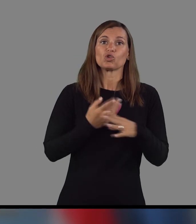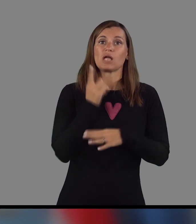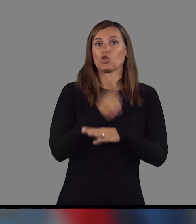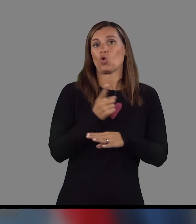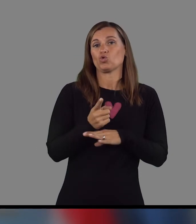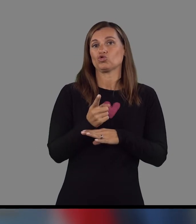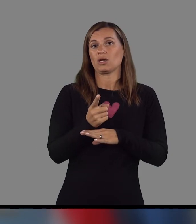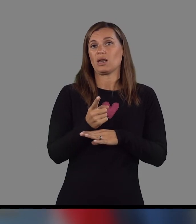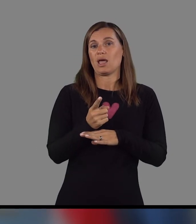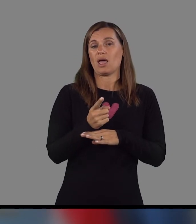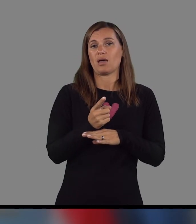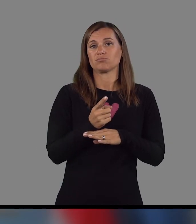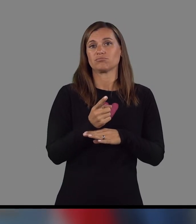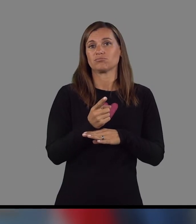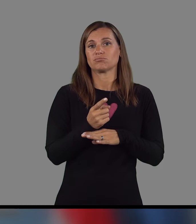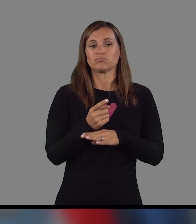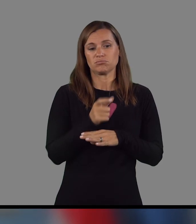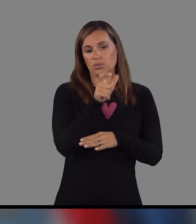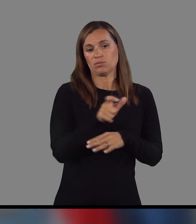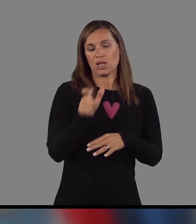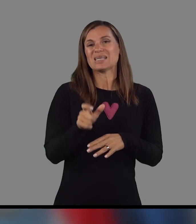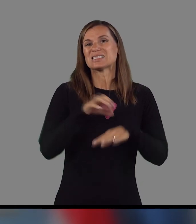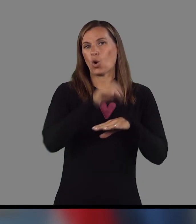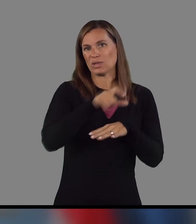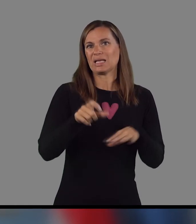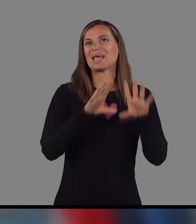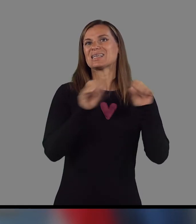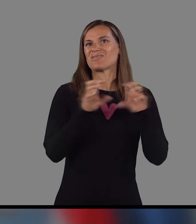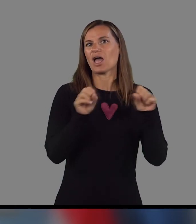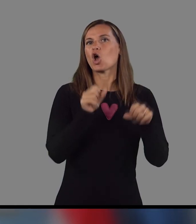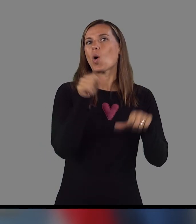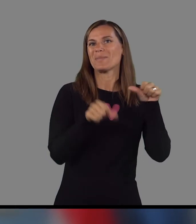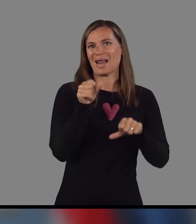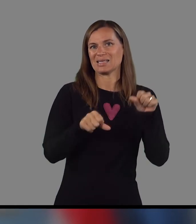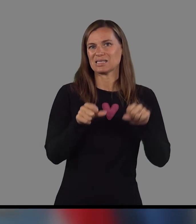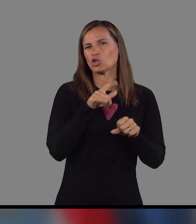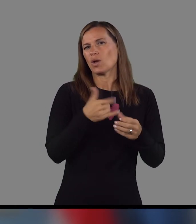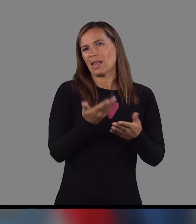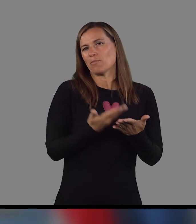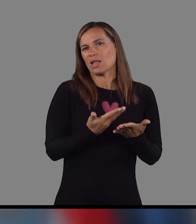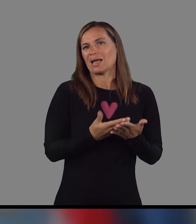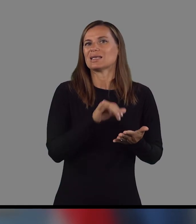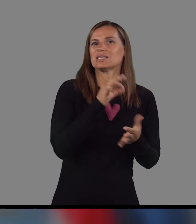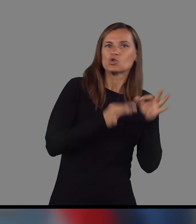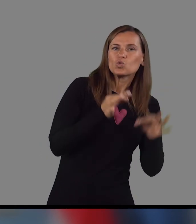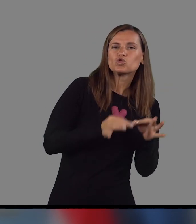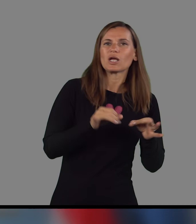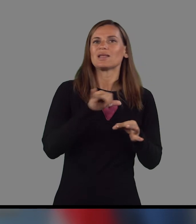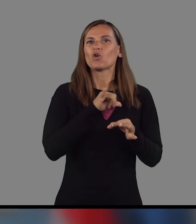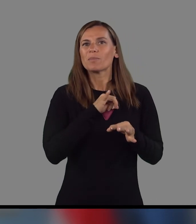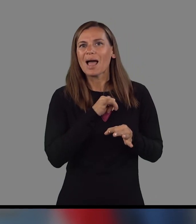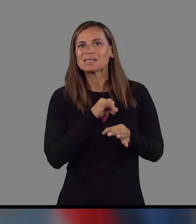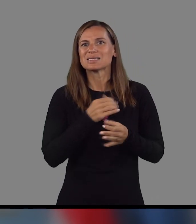točno za določene, če te mora rečemo, opertere oziroma zdravnike, ki izvajajo operacije, je to na podlagi nekih izkušenj